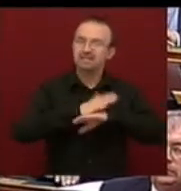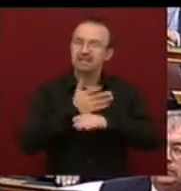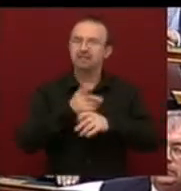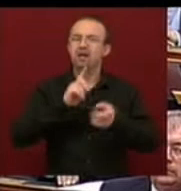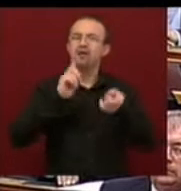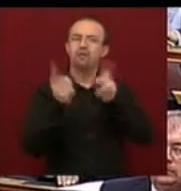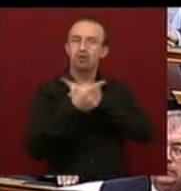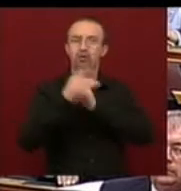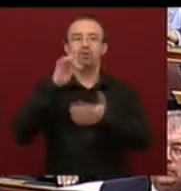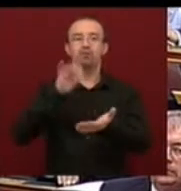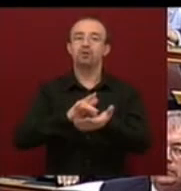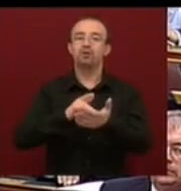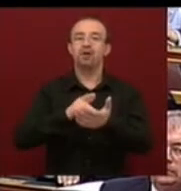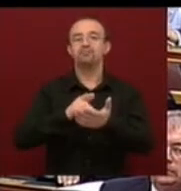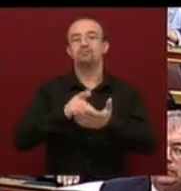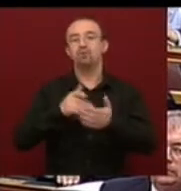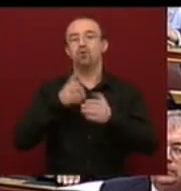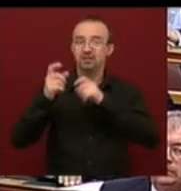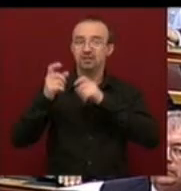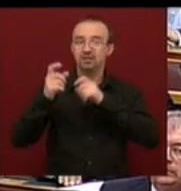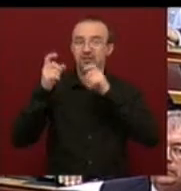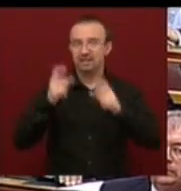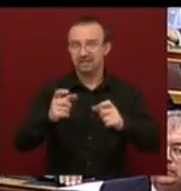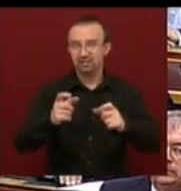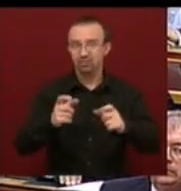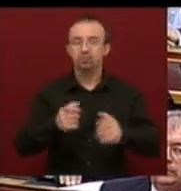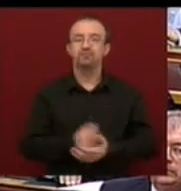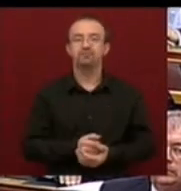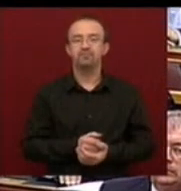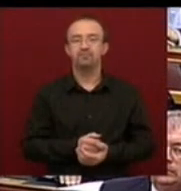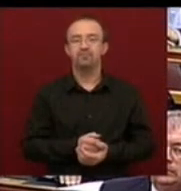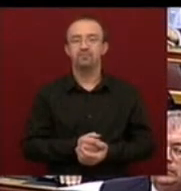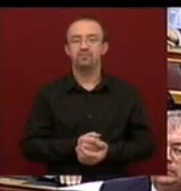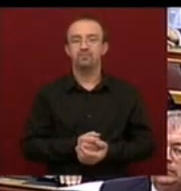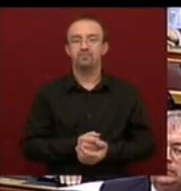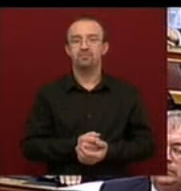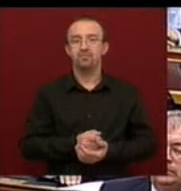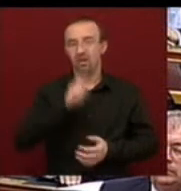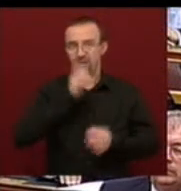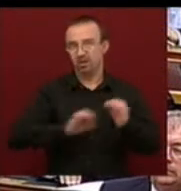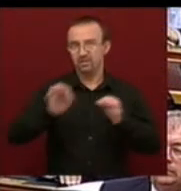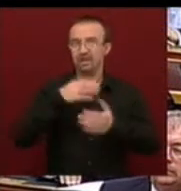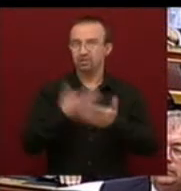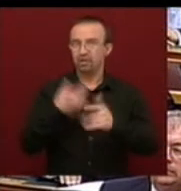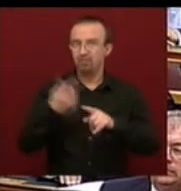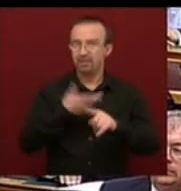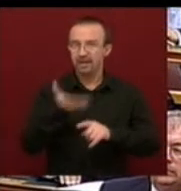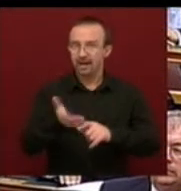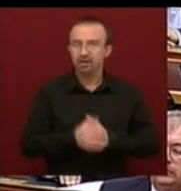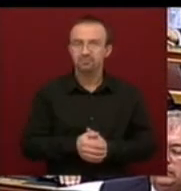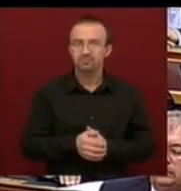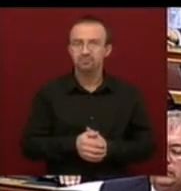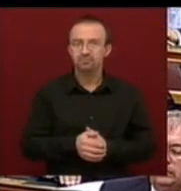fordulópontra, fordulóponthoz és fordulópontra érkezett Magyarország gazdaságpolitikája,